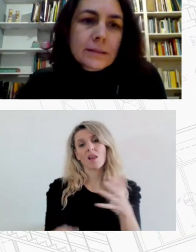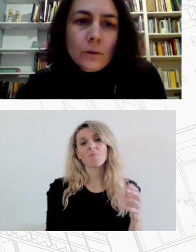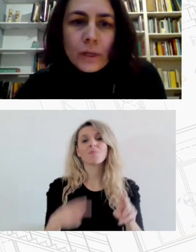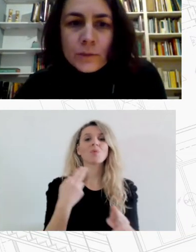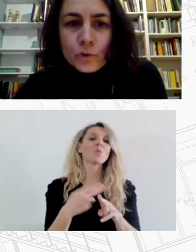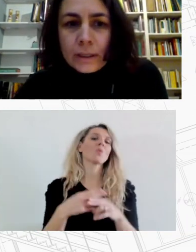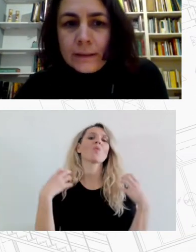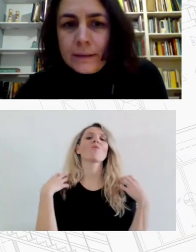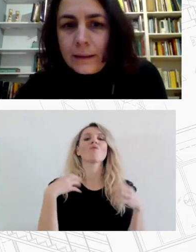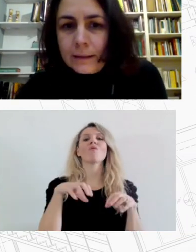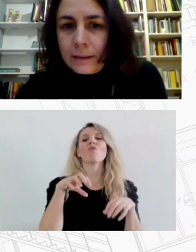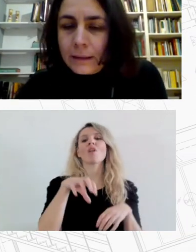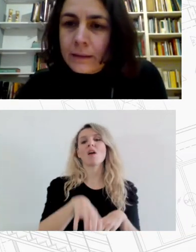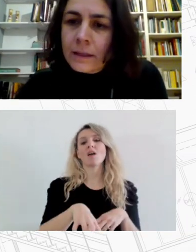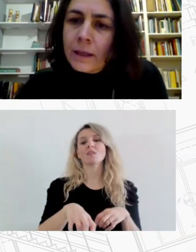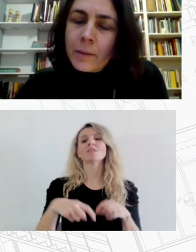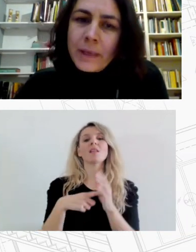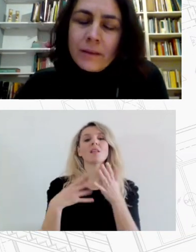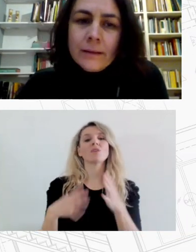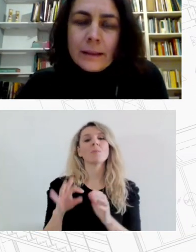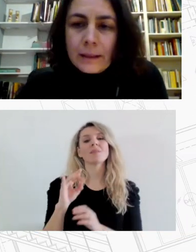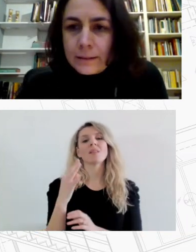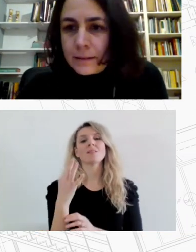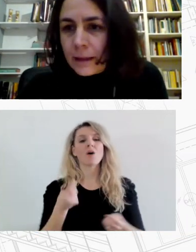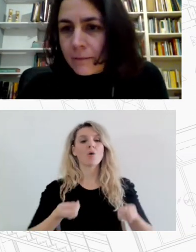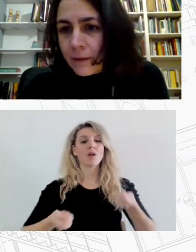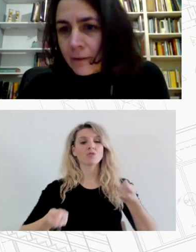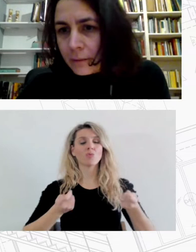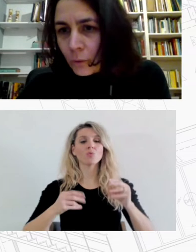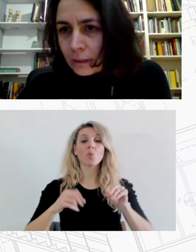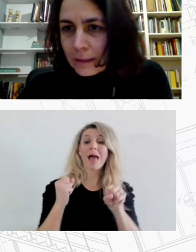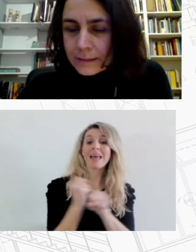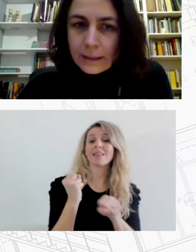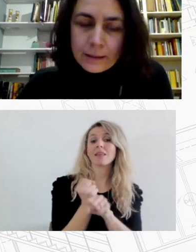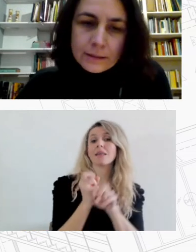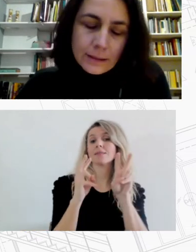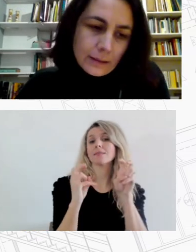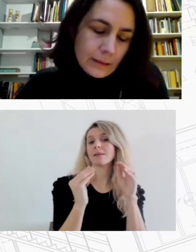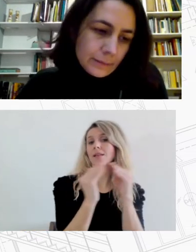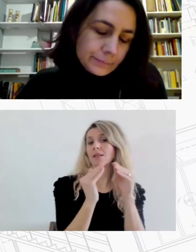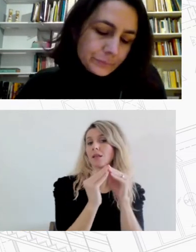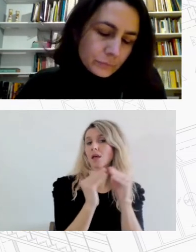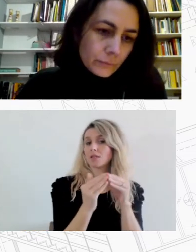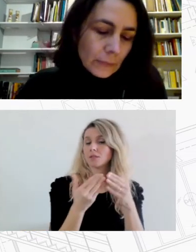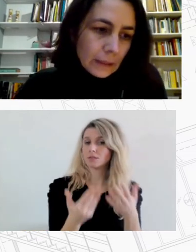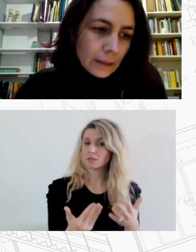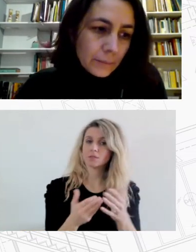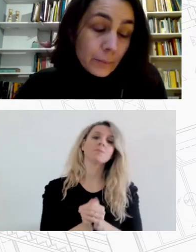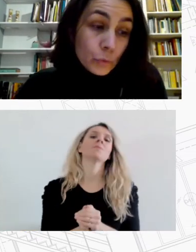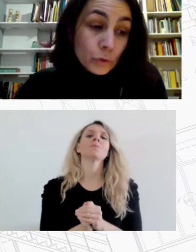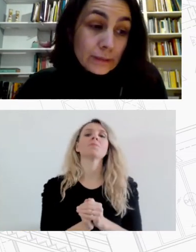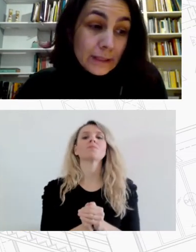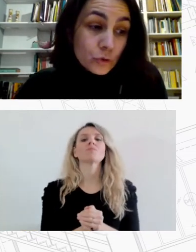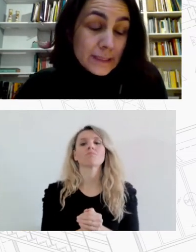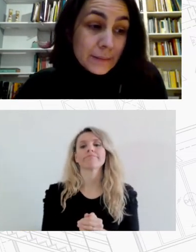54 οργανισμός εργατικής κατοικίας με ιδιαίτερα χαρακτηριστικά βέβαια δεν τον εντάξει κανείς